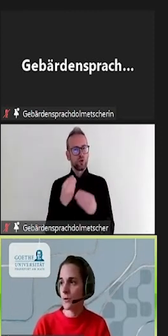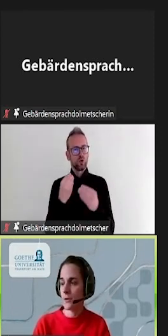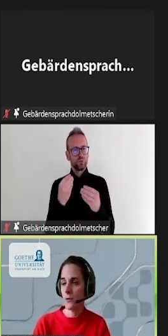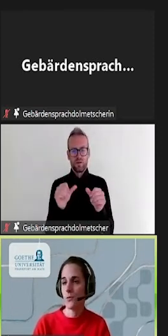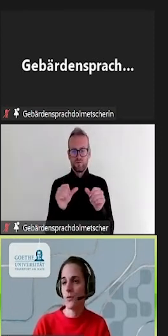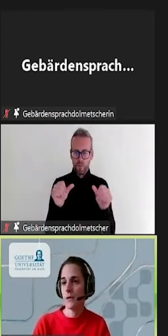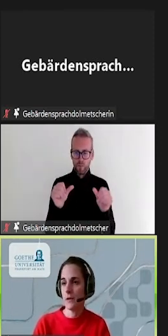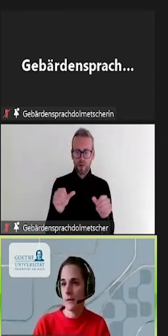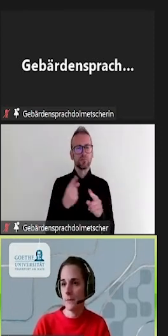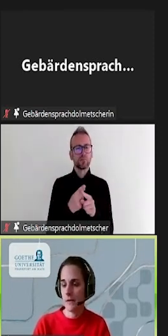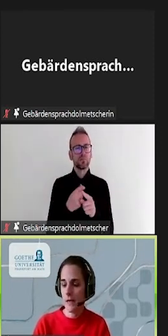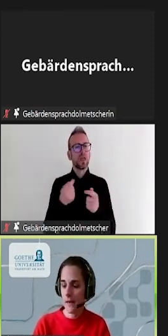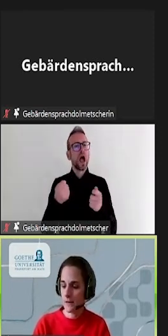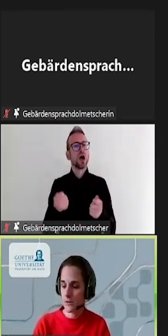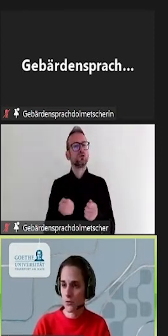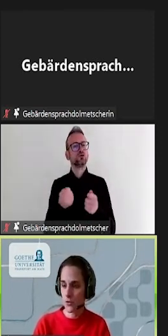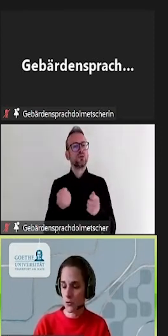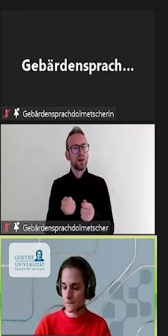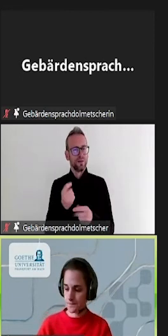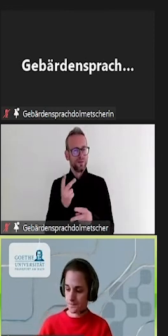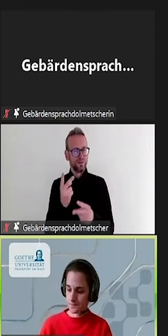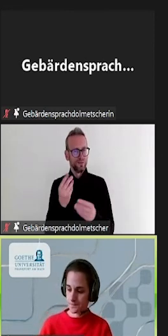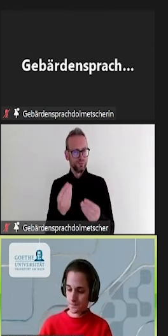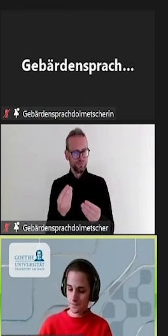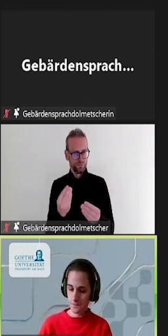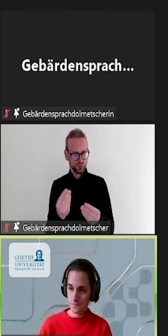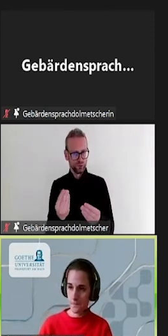Minuten für eine Diskussion.